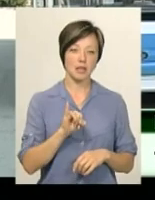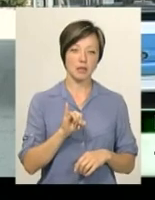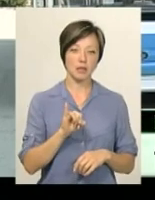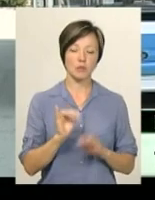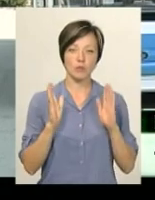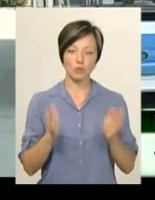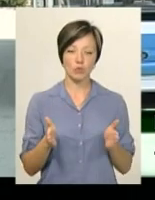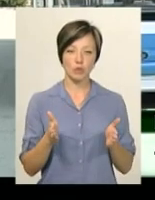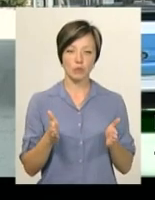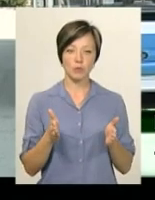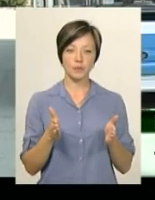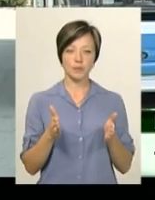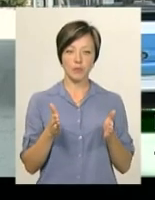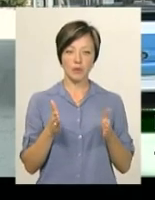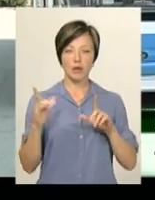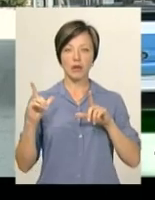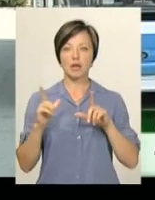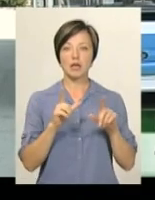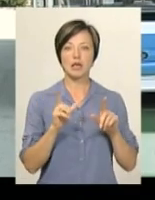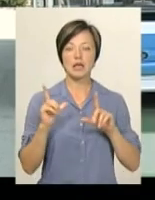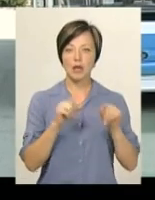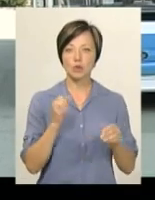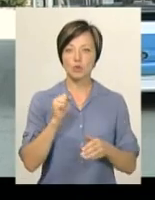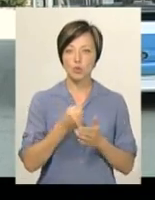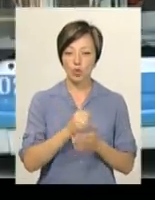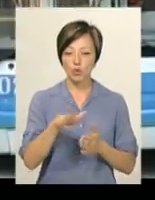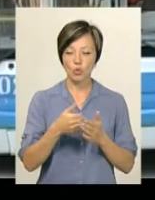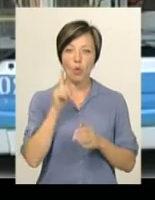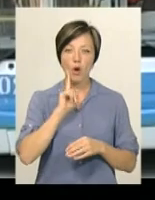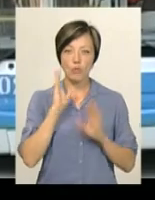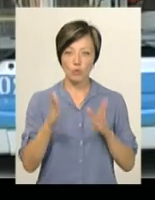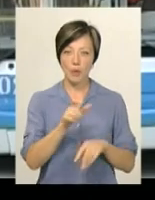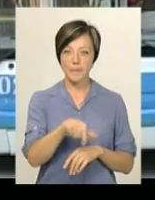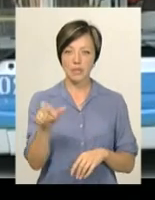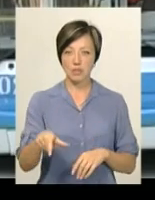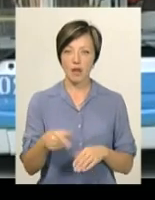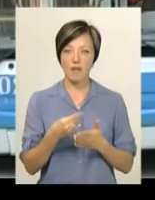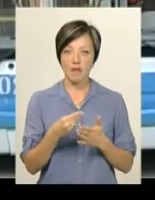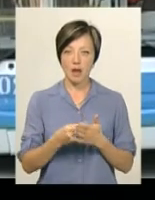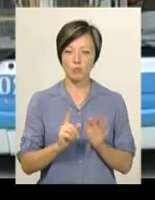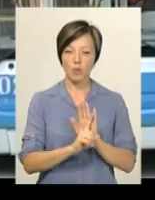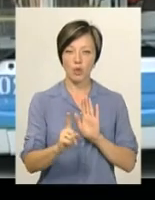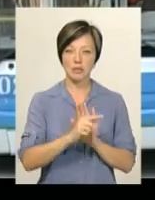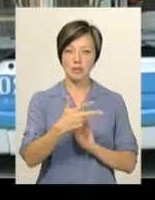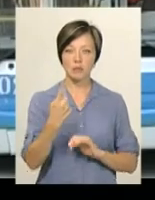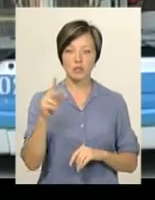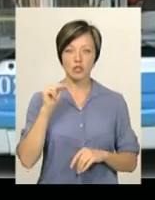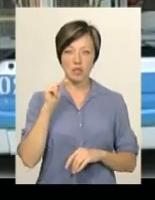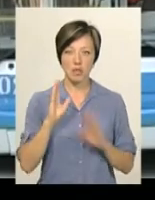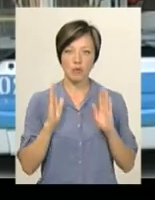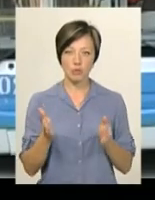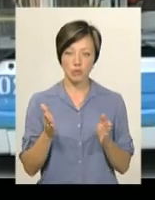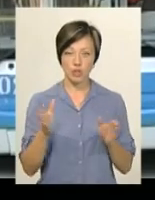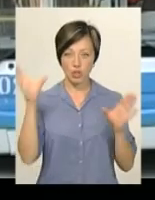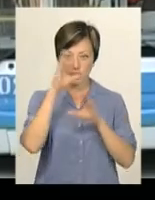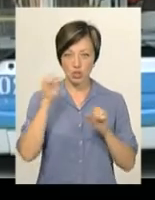будемо їхати доти, доки будуть пасажири. Вартість проїзду 31 числа буде складати, так як